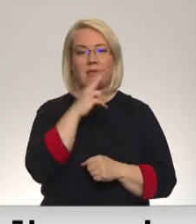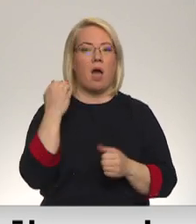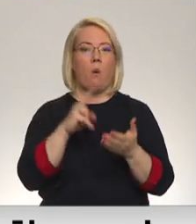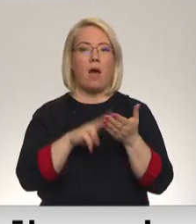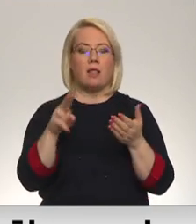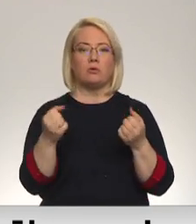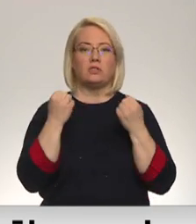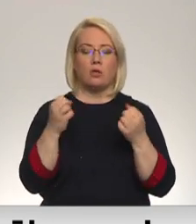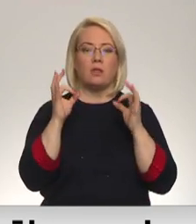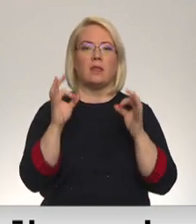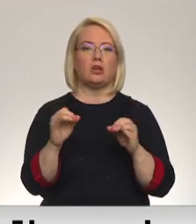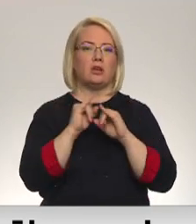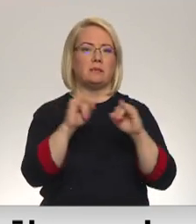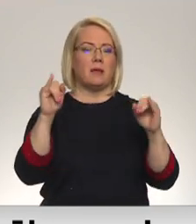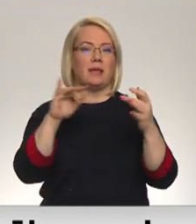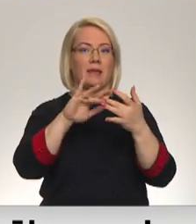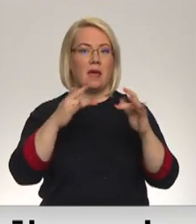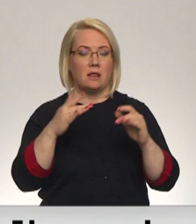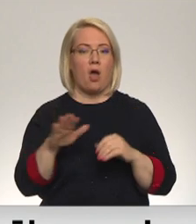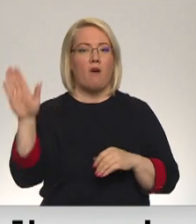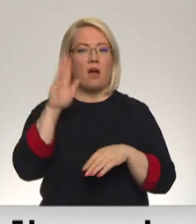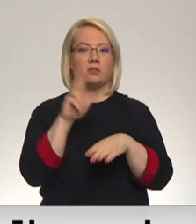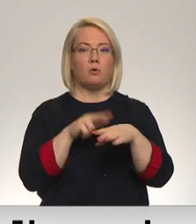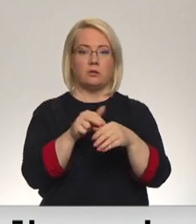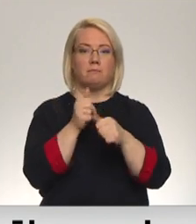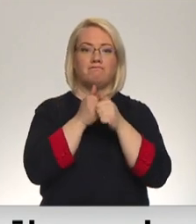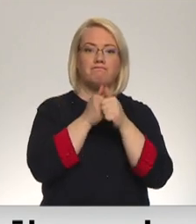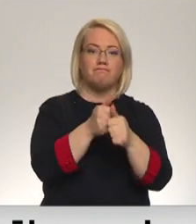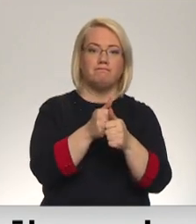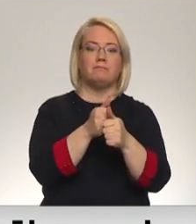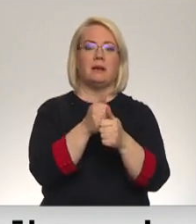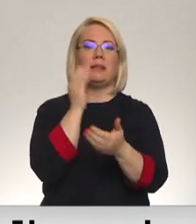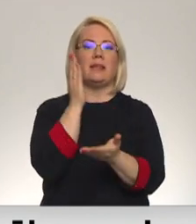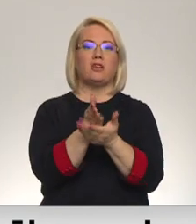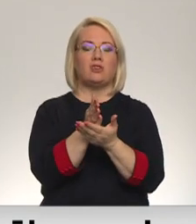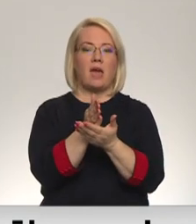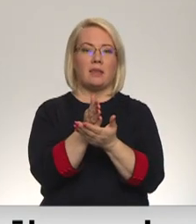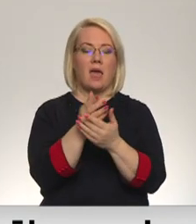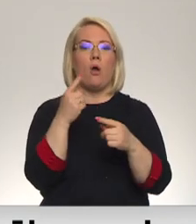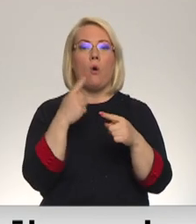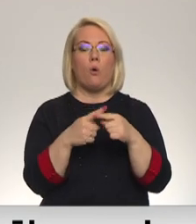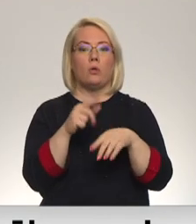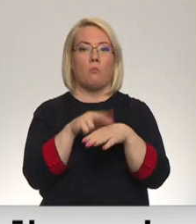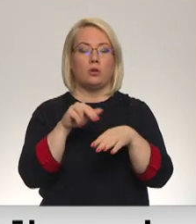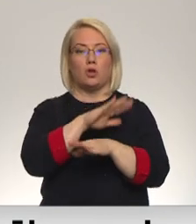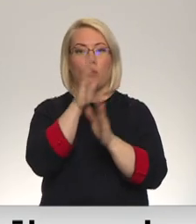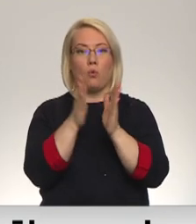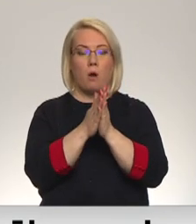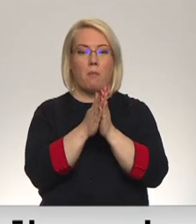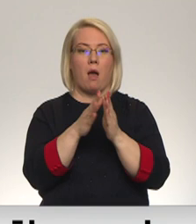izplata tieši interneta vidē un valsts policijas seko līdz arī straumēšanas serveriem. Kopamā policija šogad veikusi 27